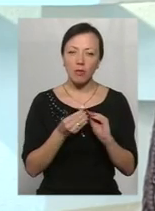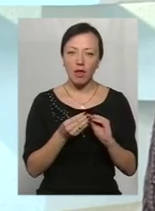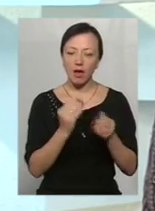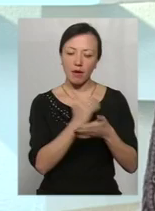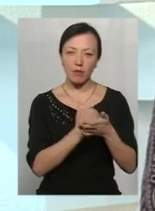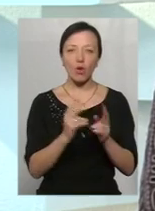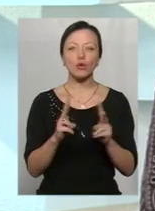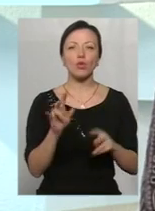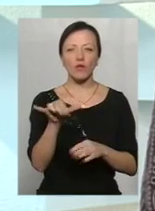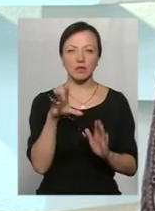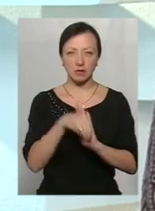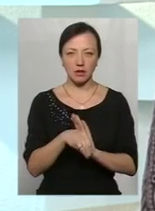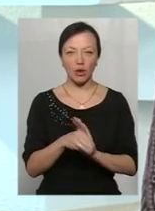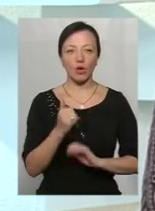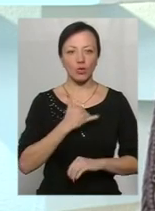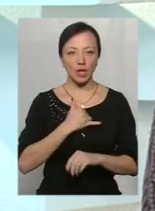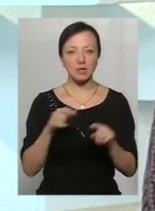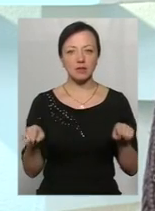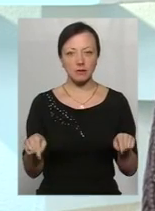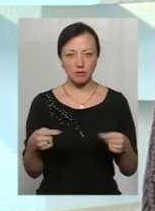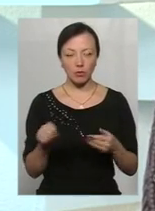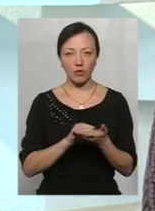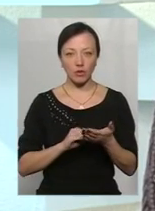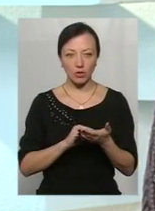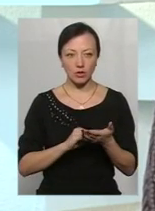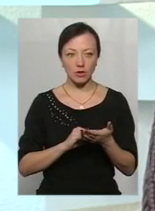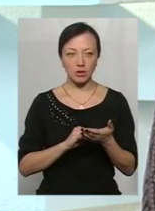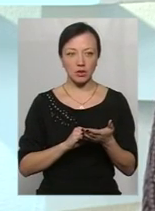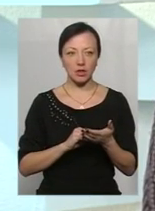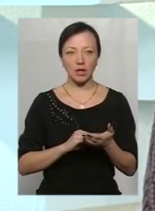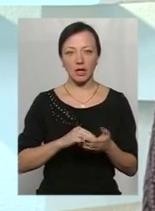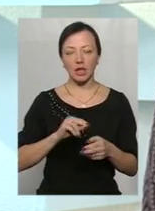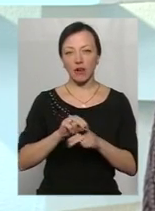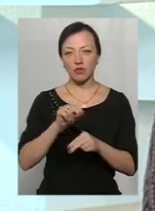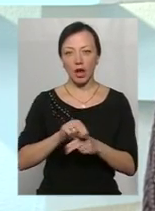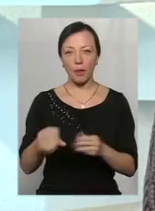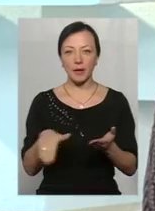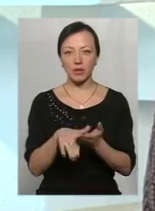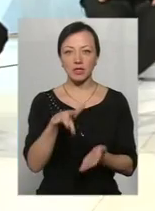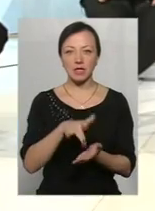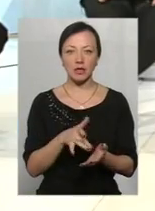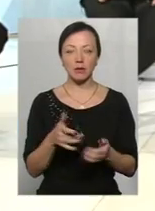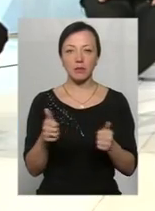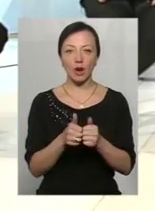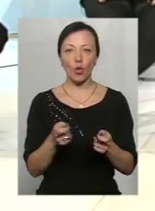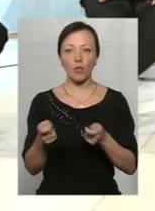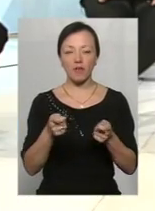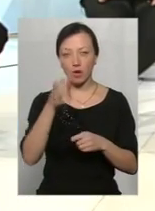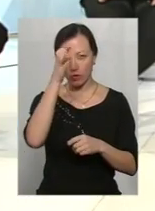Хто вас задіє? В нас створений, я повторюсь, навчально-методичний центр при управлінні освіти